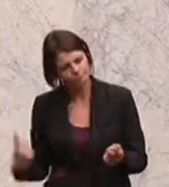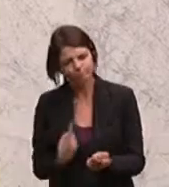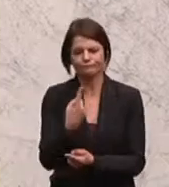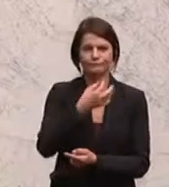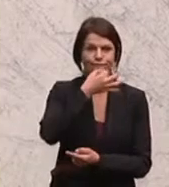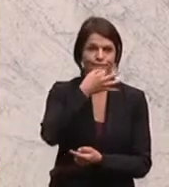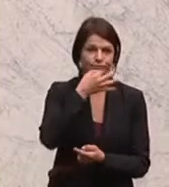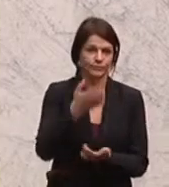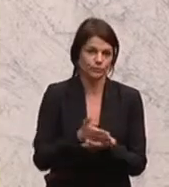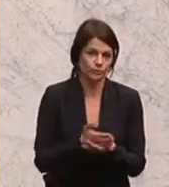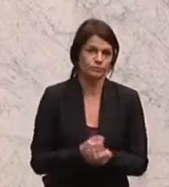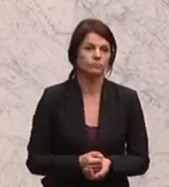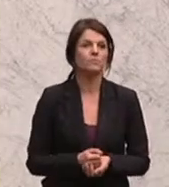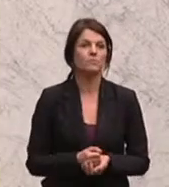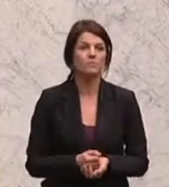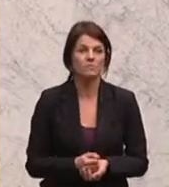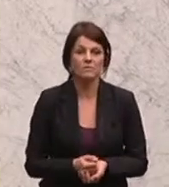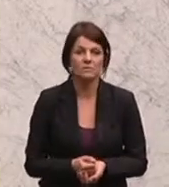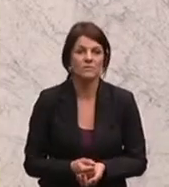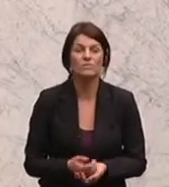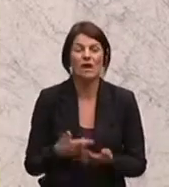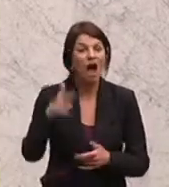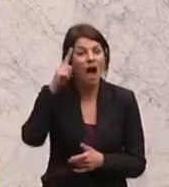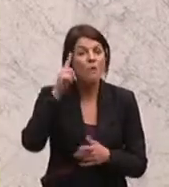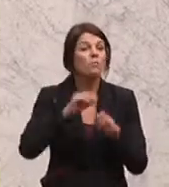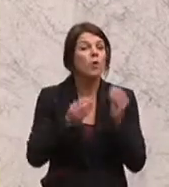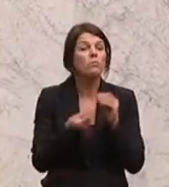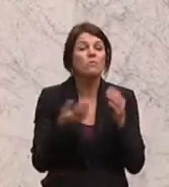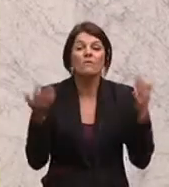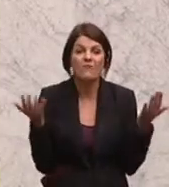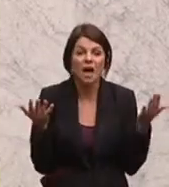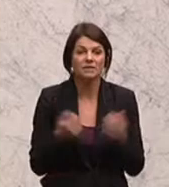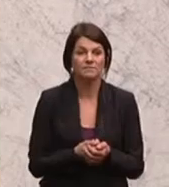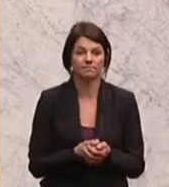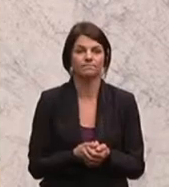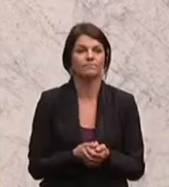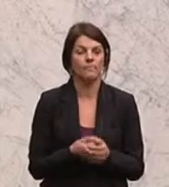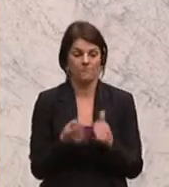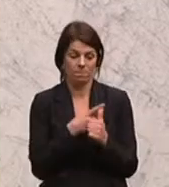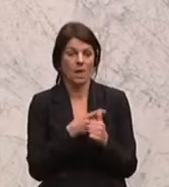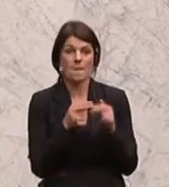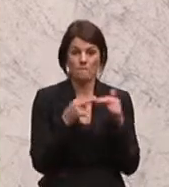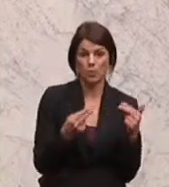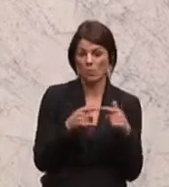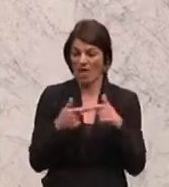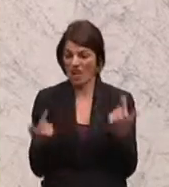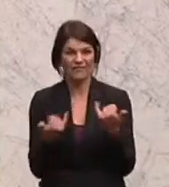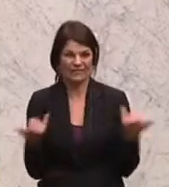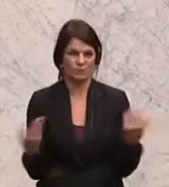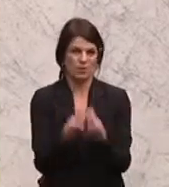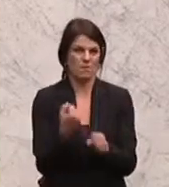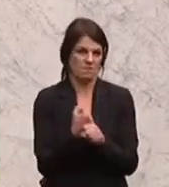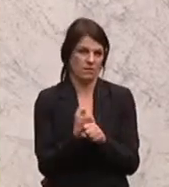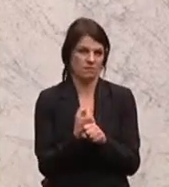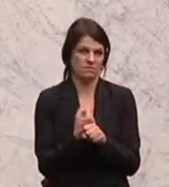an dieser Ort und Stelle kundtue, das Hauptproblem ist das Zusammenwirken zwischen Bund und Ländern. Und